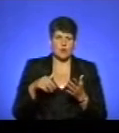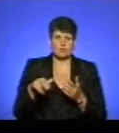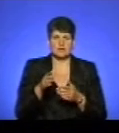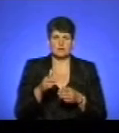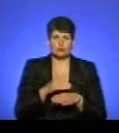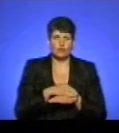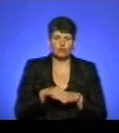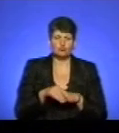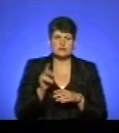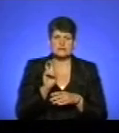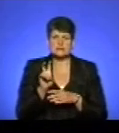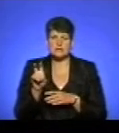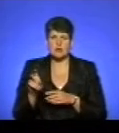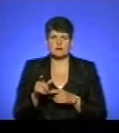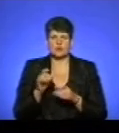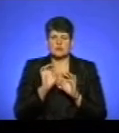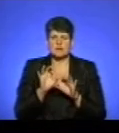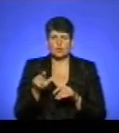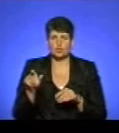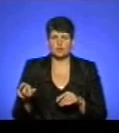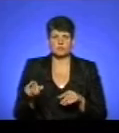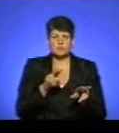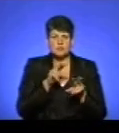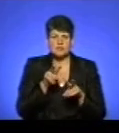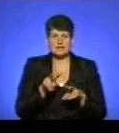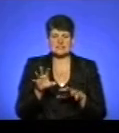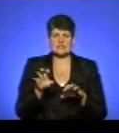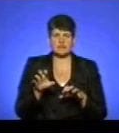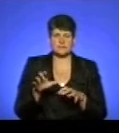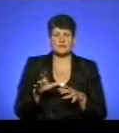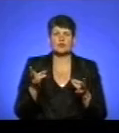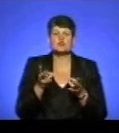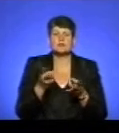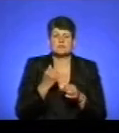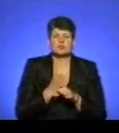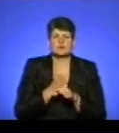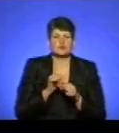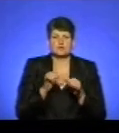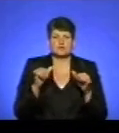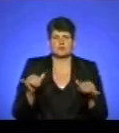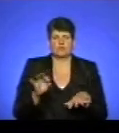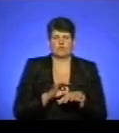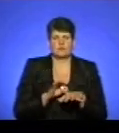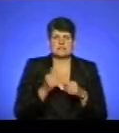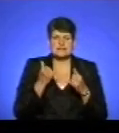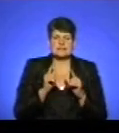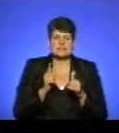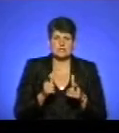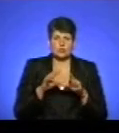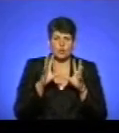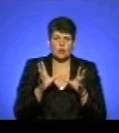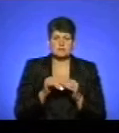вулицях, якось попереджають людей, щоб спостерігали за тваринами. Що взагалі треба зробити, щоб не поширити хвороби? Зараз, згідно комплексних заходів,